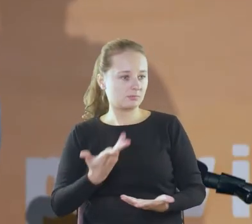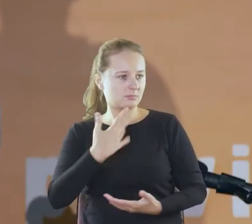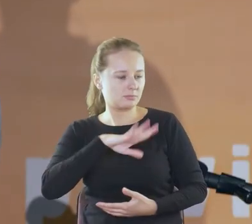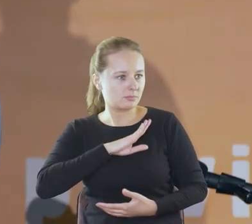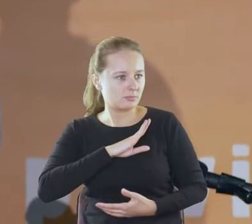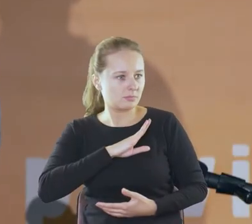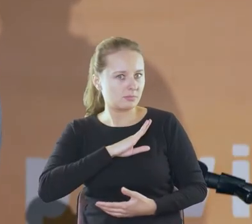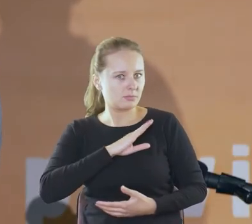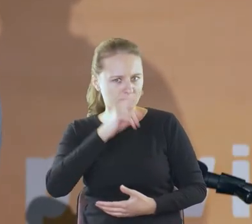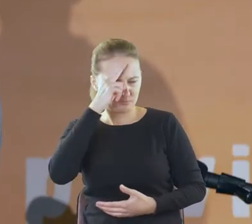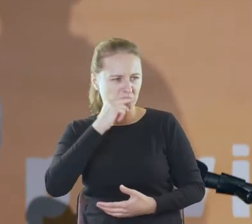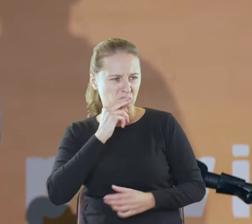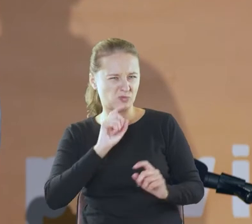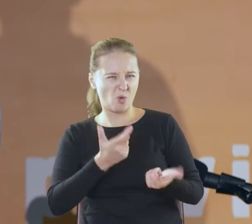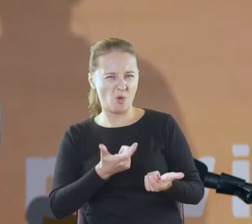Co?